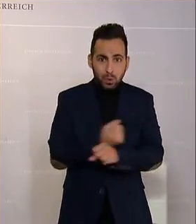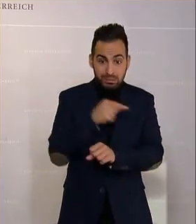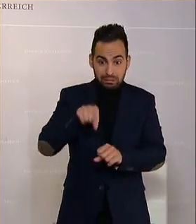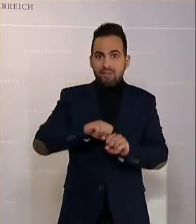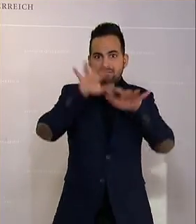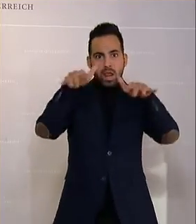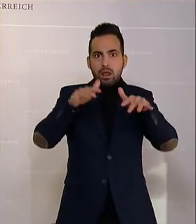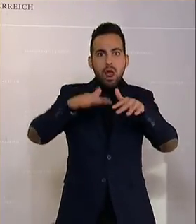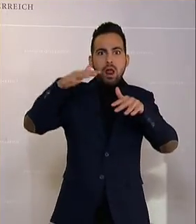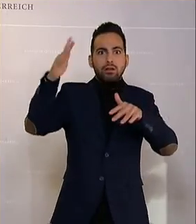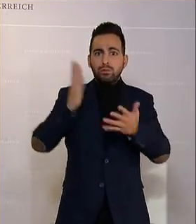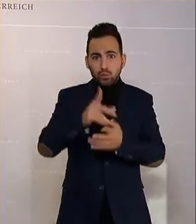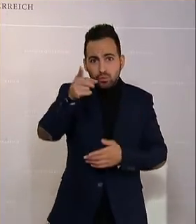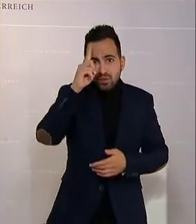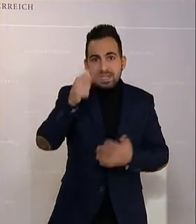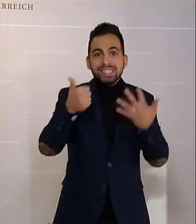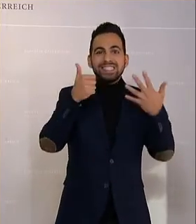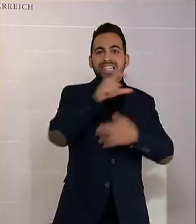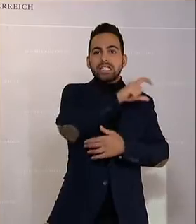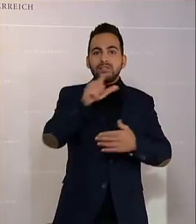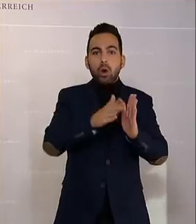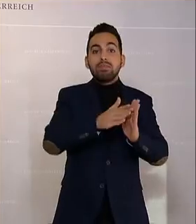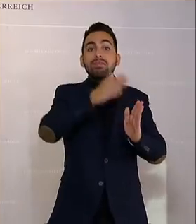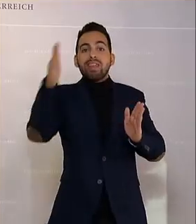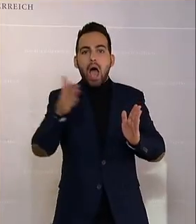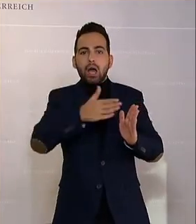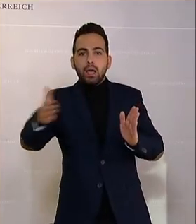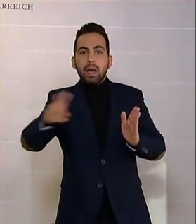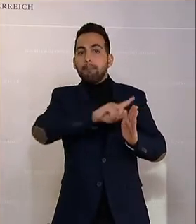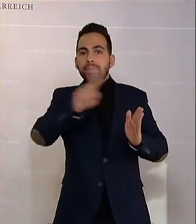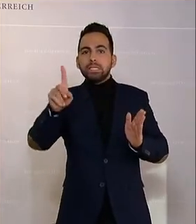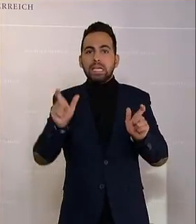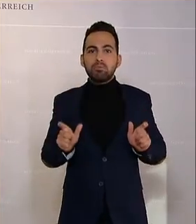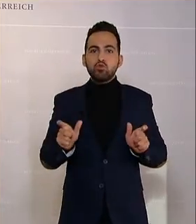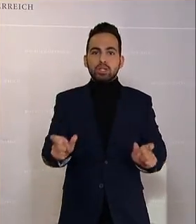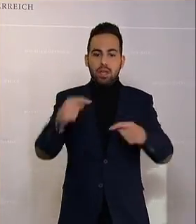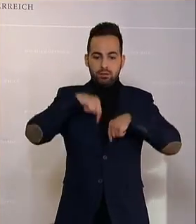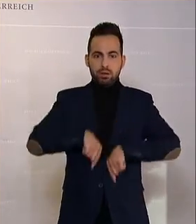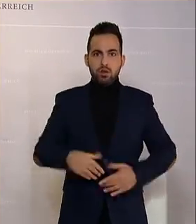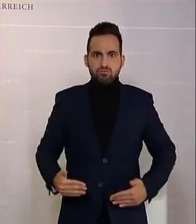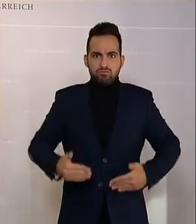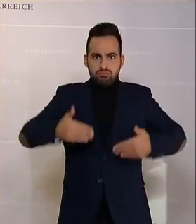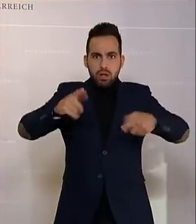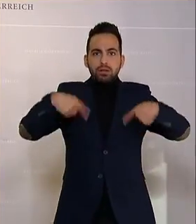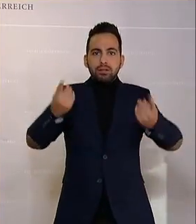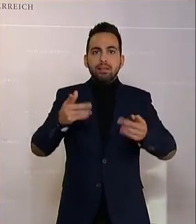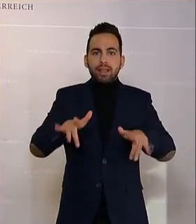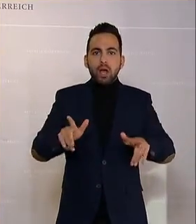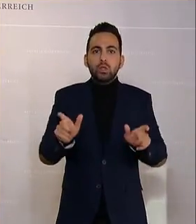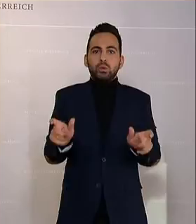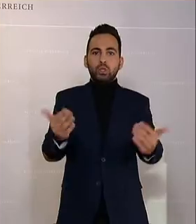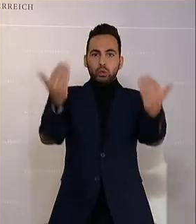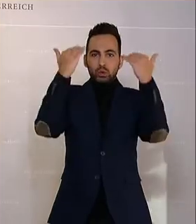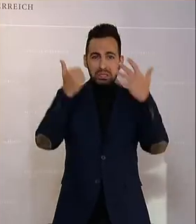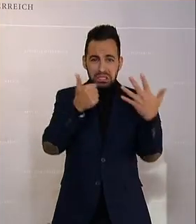spät. Sie wissen selber, dass Sie sechs Wochen Zeit benötigen, dass hier eine ausreichende Immunität aufgebaut wird, um überhaupt einen befristeten Schutz zu haben. Das